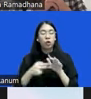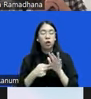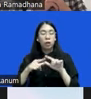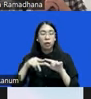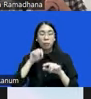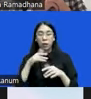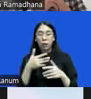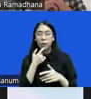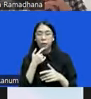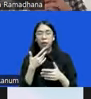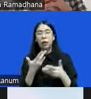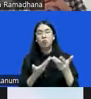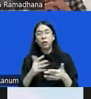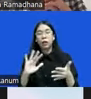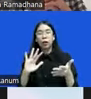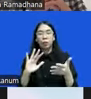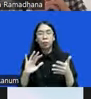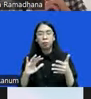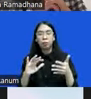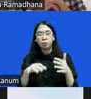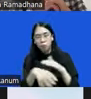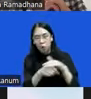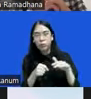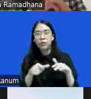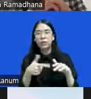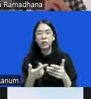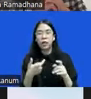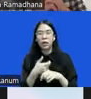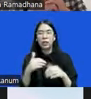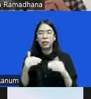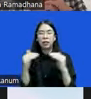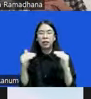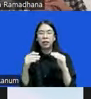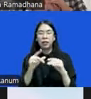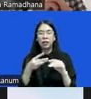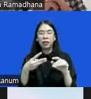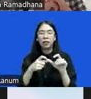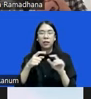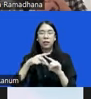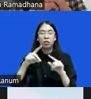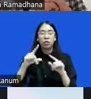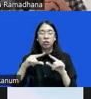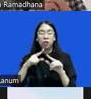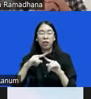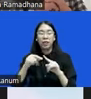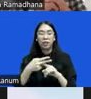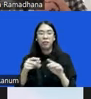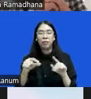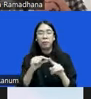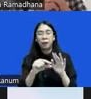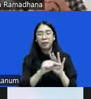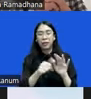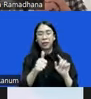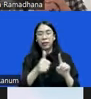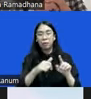potensi korupsi dibalik keadilan restoratif yang mereka sebutkan di dalam pasal 16 air 1